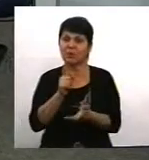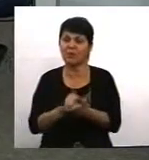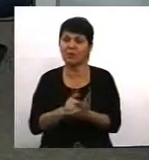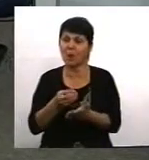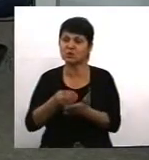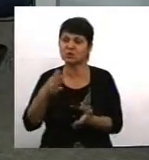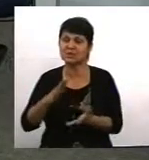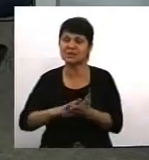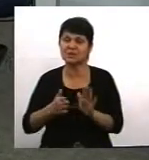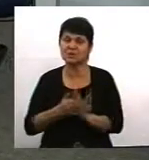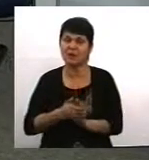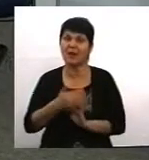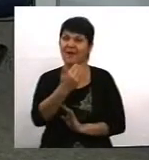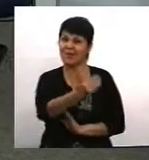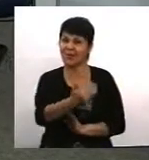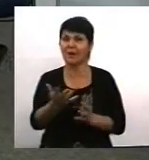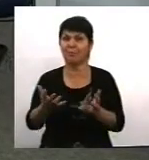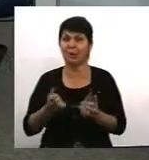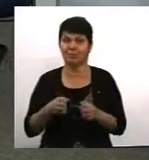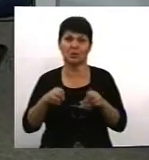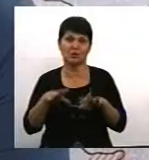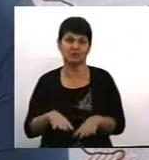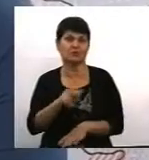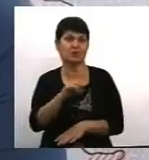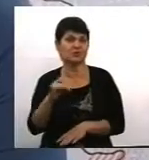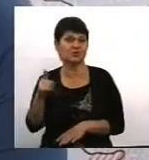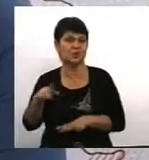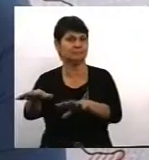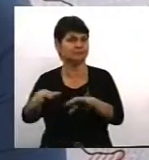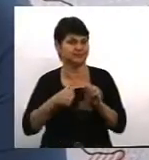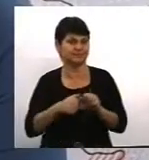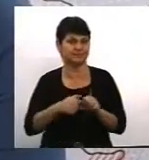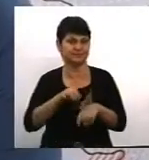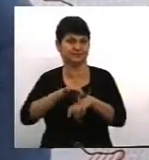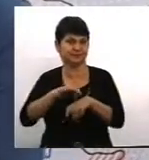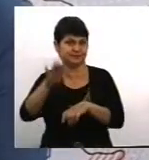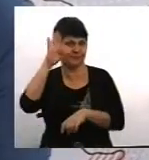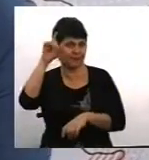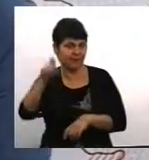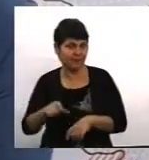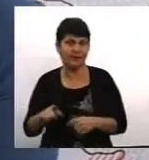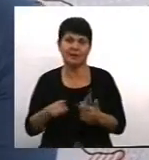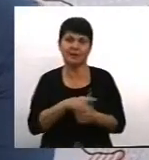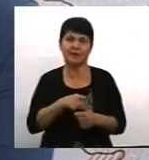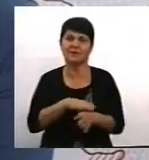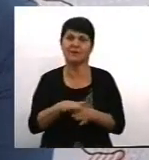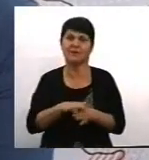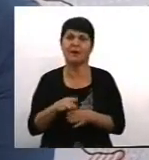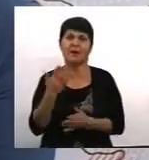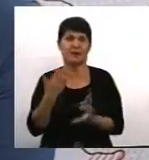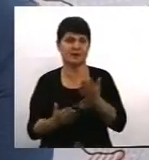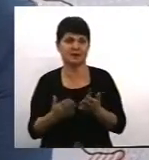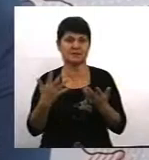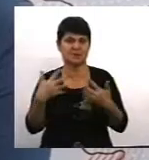вони вже приймають рішення, чи вони вилучають кривдника, що відбувається. Вони потім, якщо вони вже вилучають